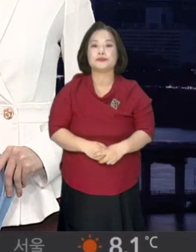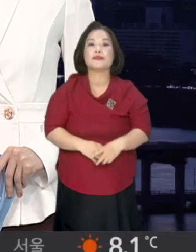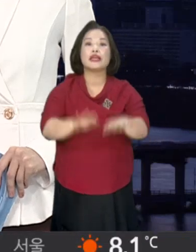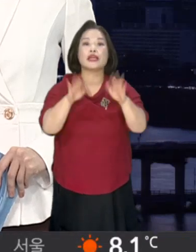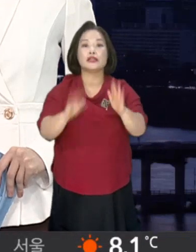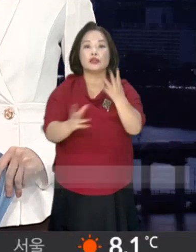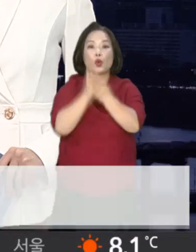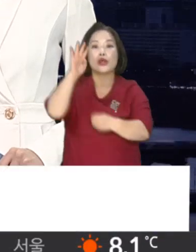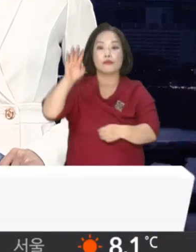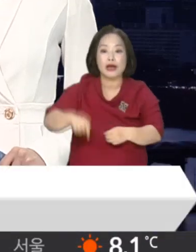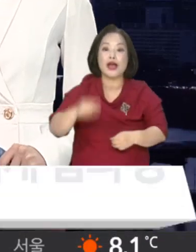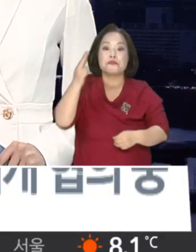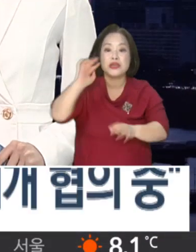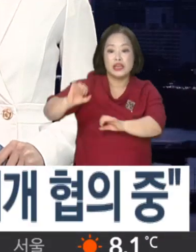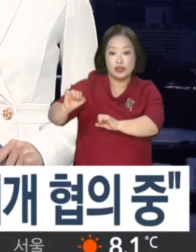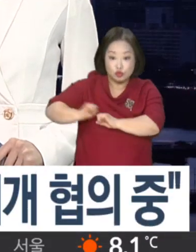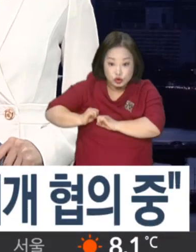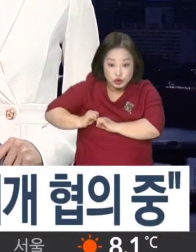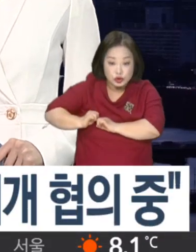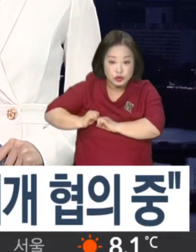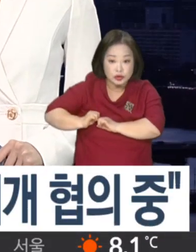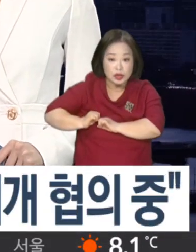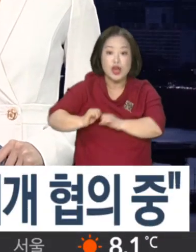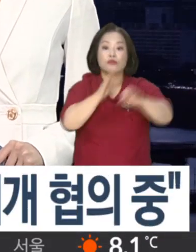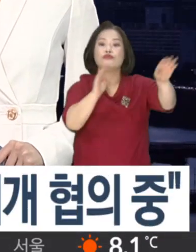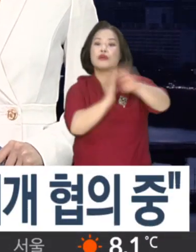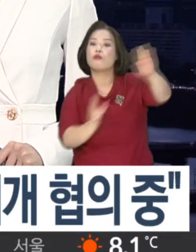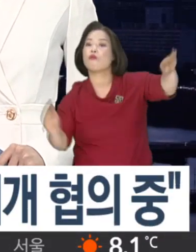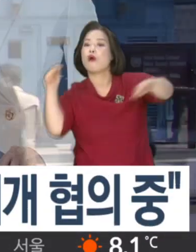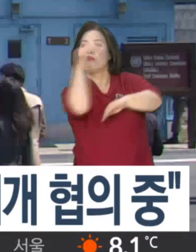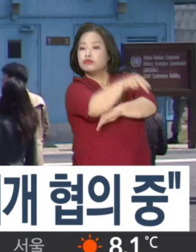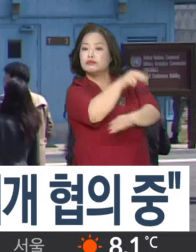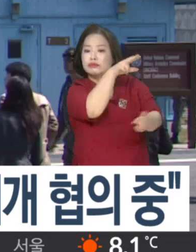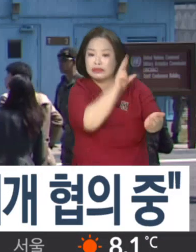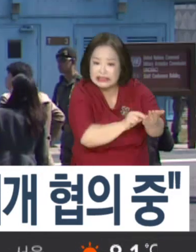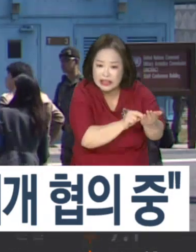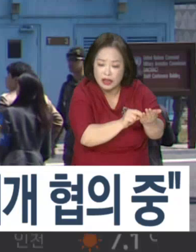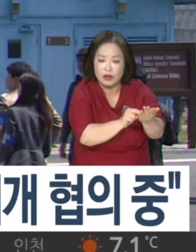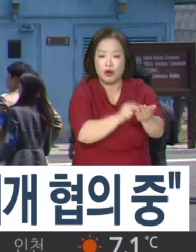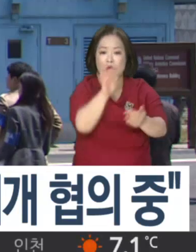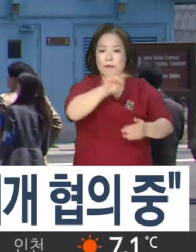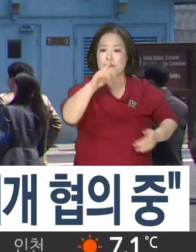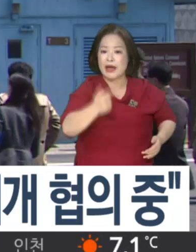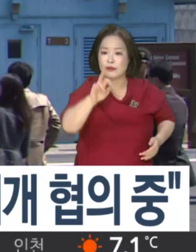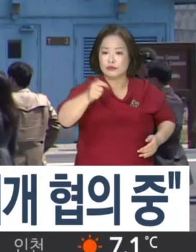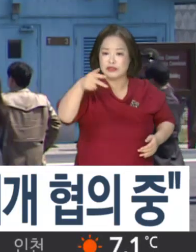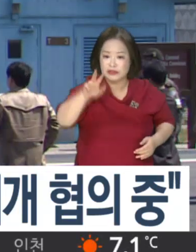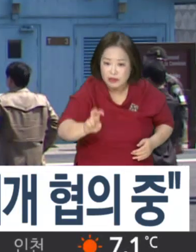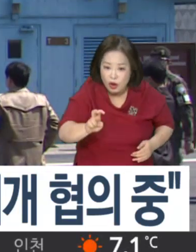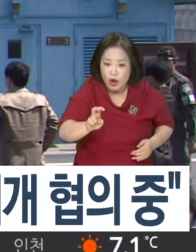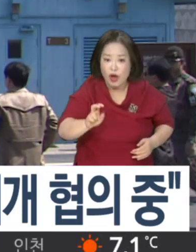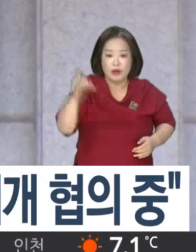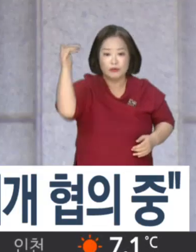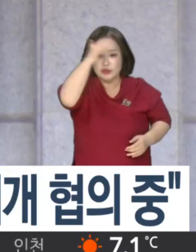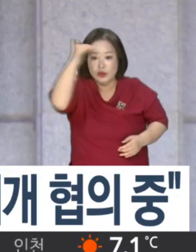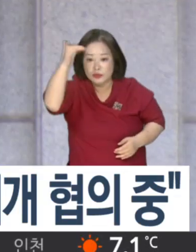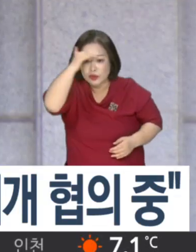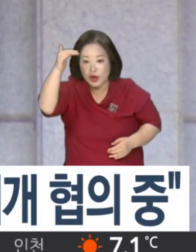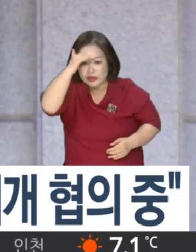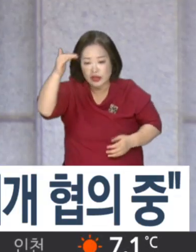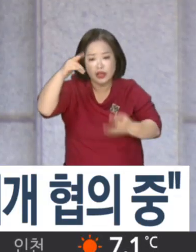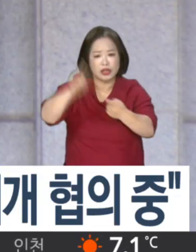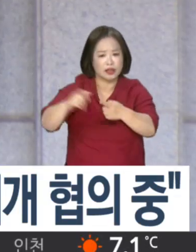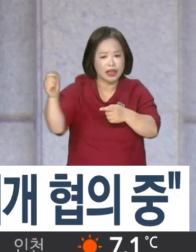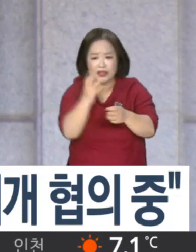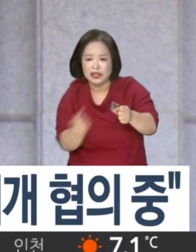통일부가 미군 병사의 무단 월북 여파로 중단된 판문점 일반 견학 재개를 위해 유엔사와 협의에